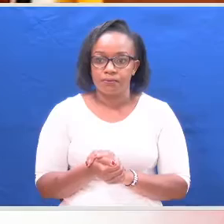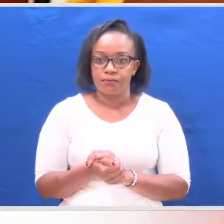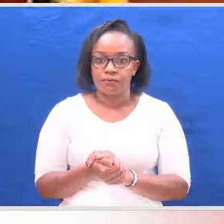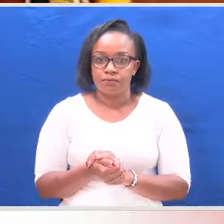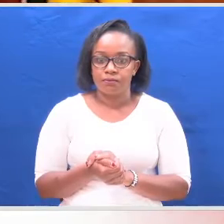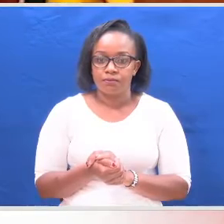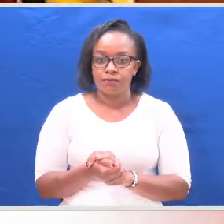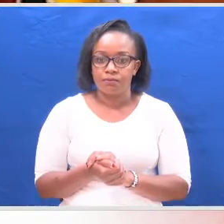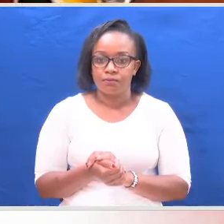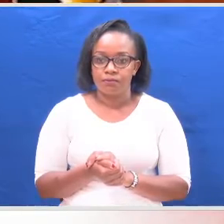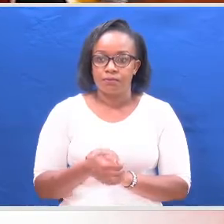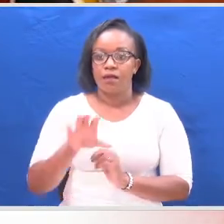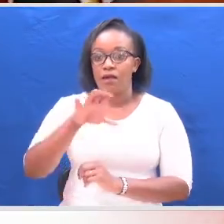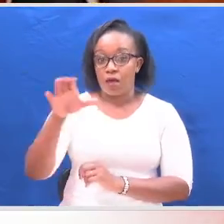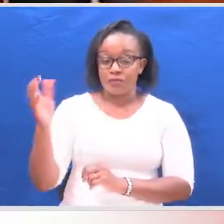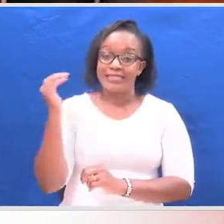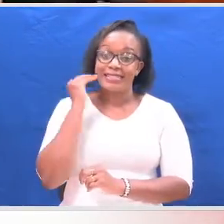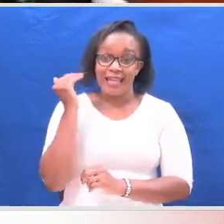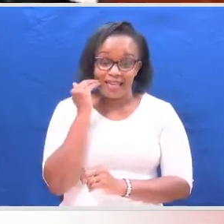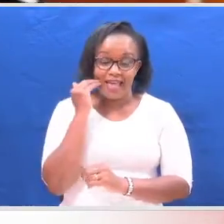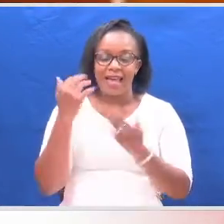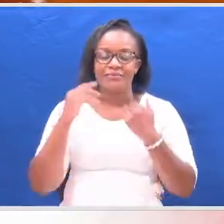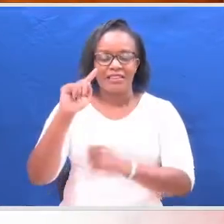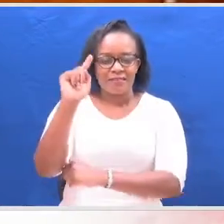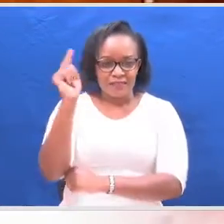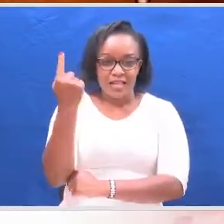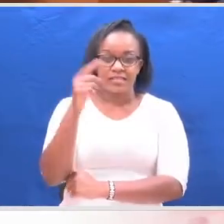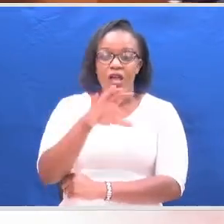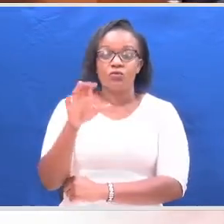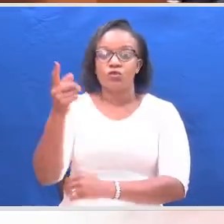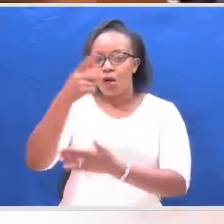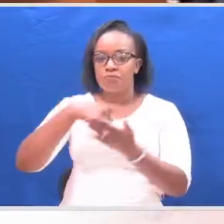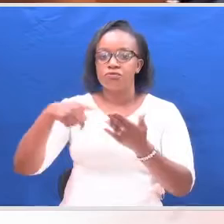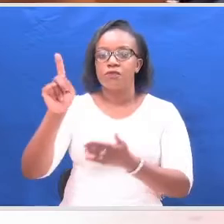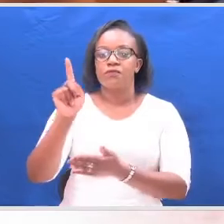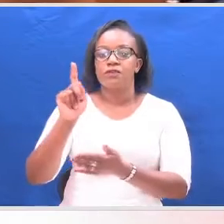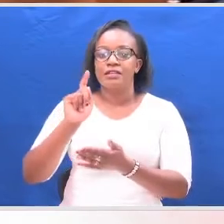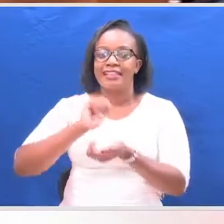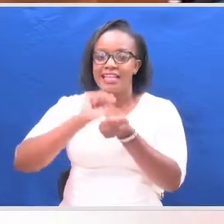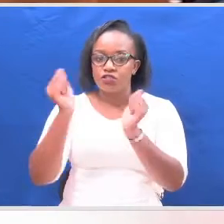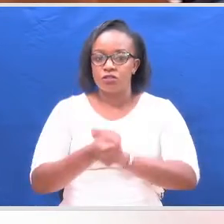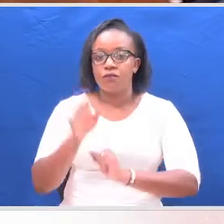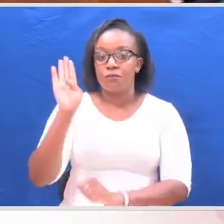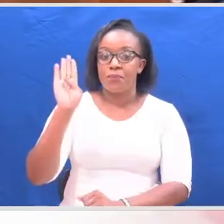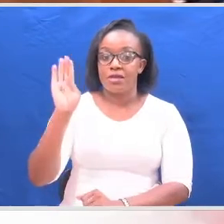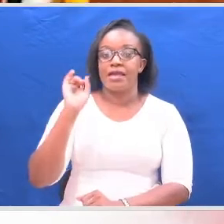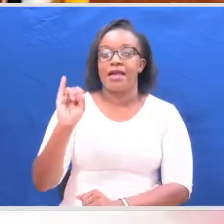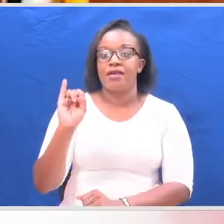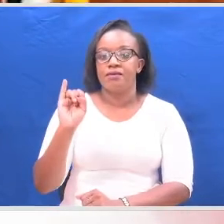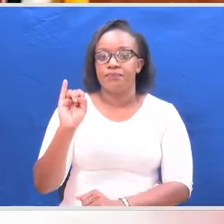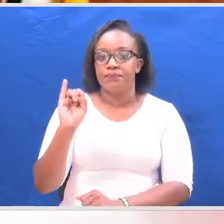Bunge la kaunti ya siya ya imekuwa la kwanza kupitisha mswada wa marekibishi wa katiba BBI.